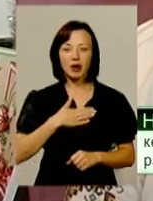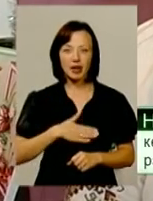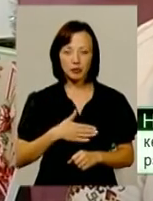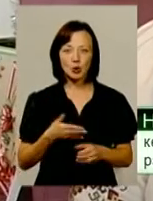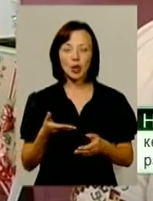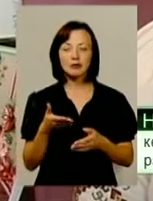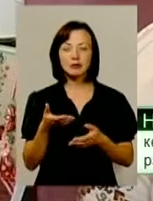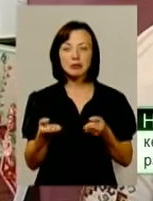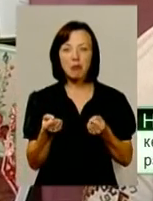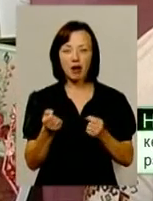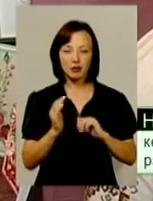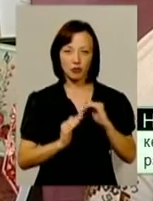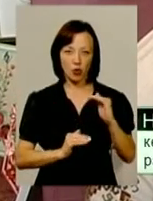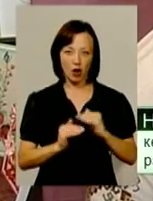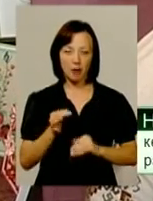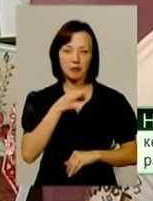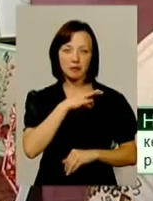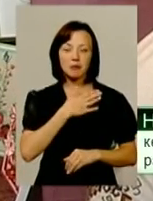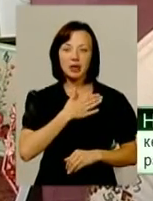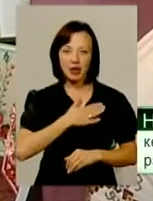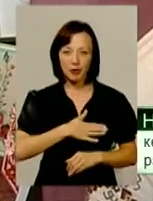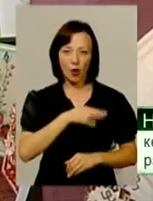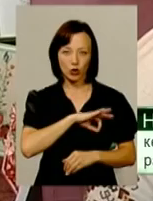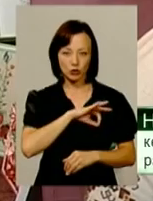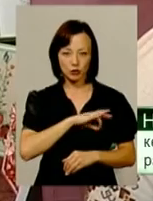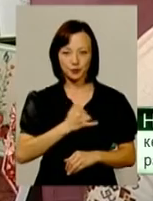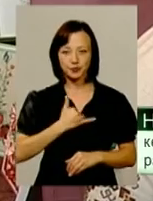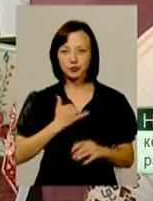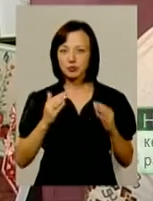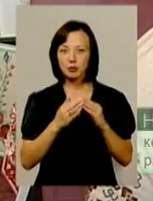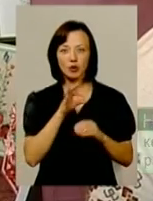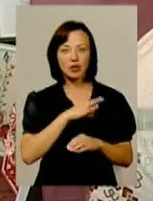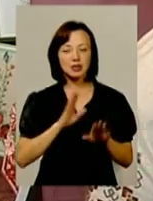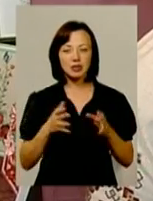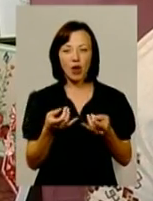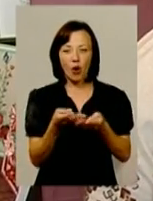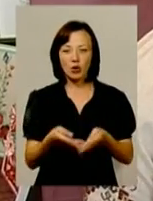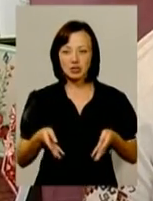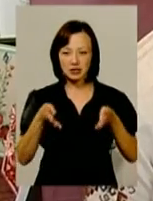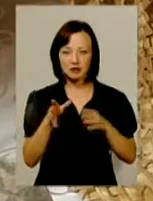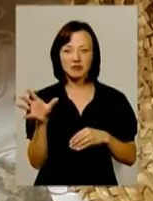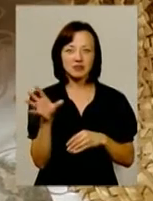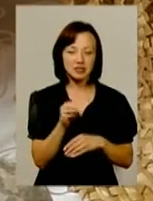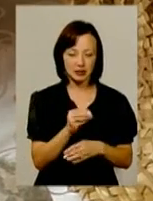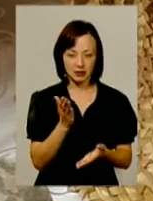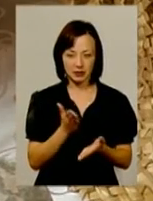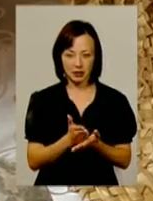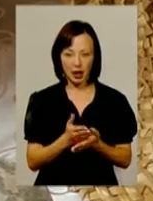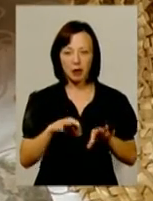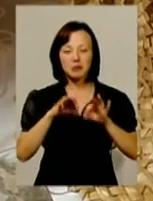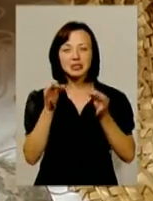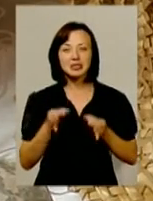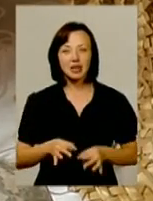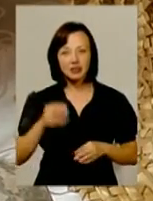і ним приємно користуватися. От мене, наприклад, дома я користуюся тільки корзинками, в мене в корзинках все стоїть. Мистецтво ця жінка